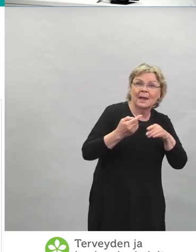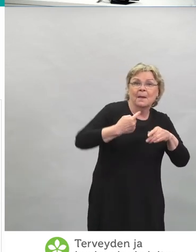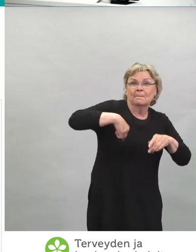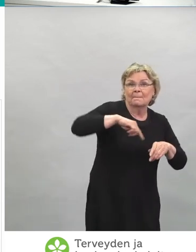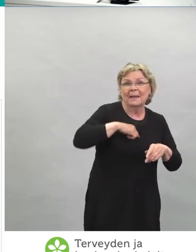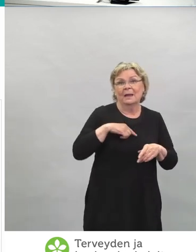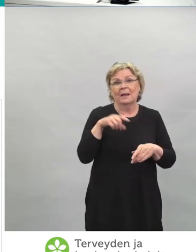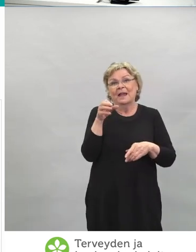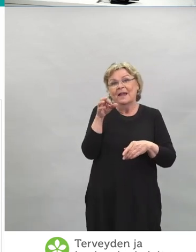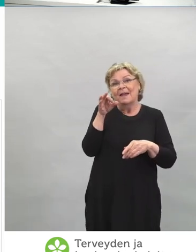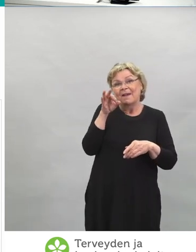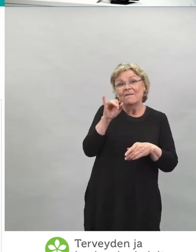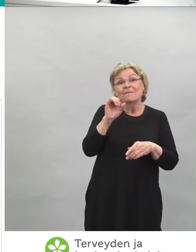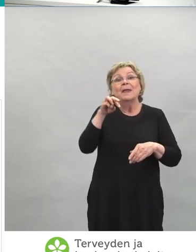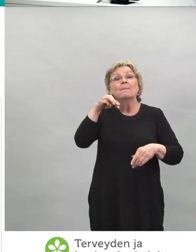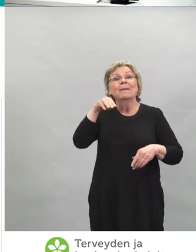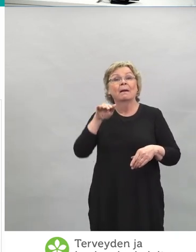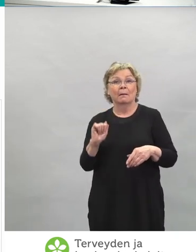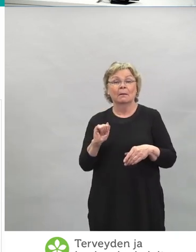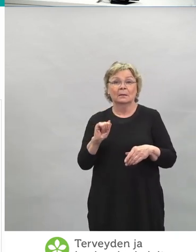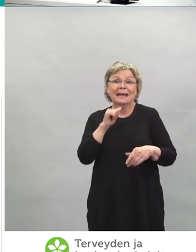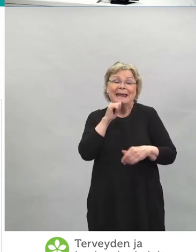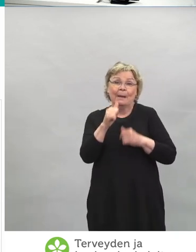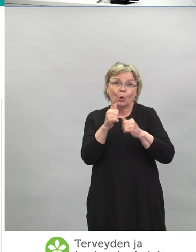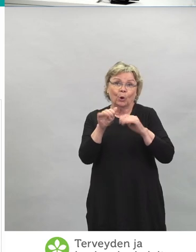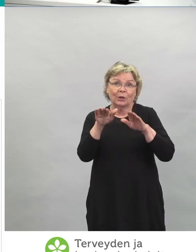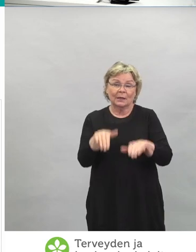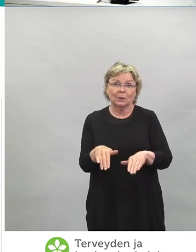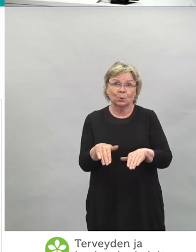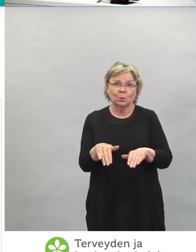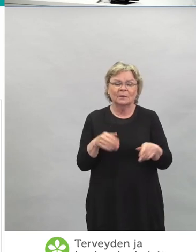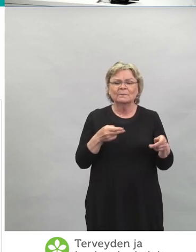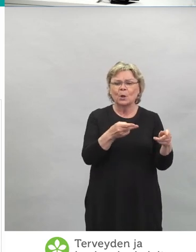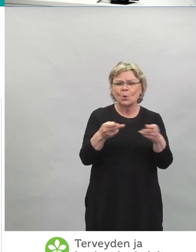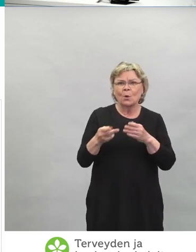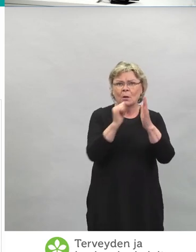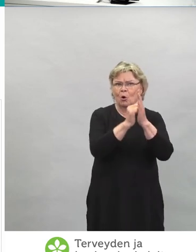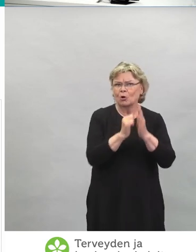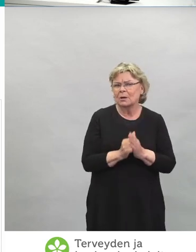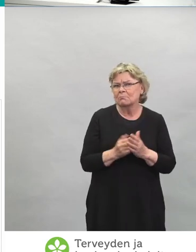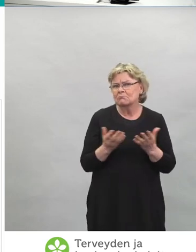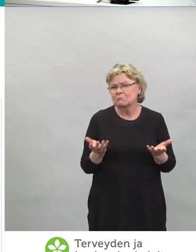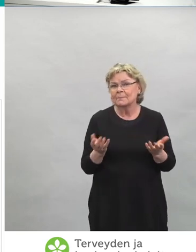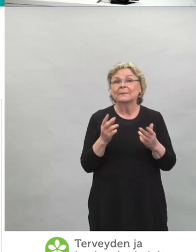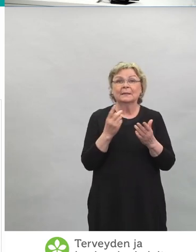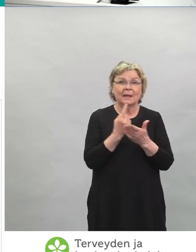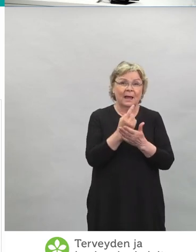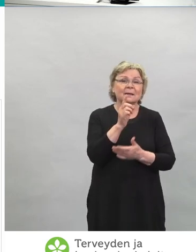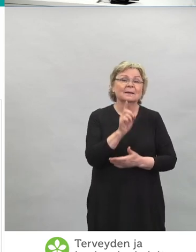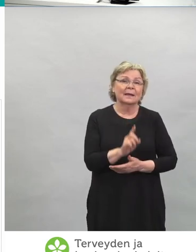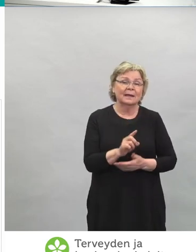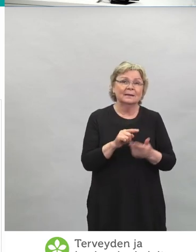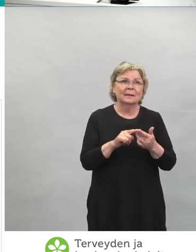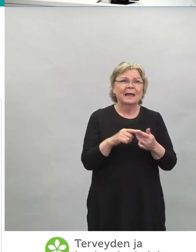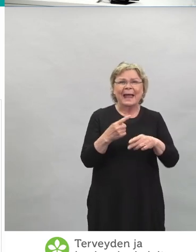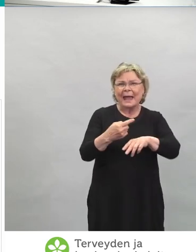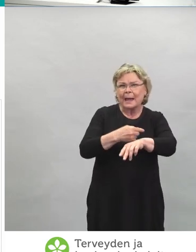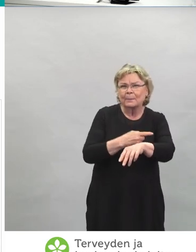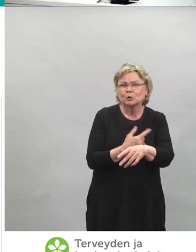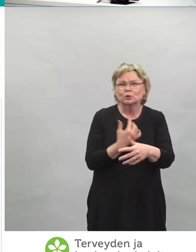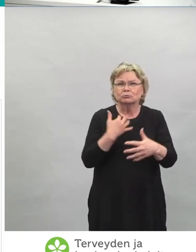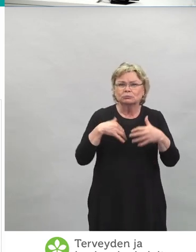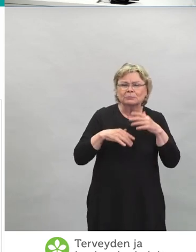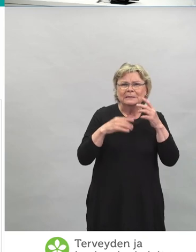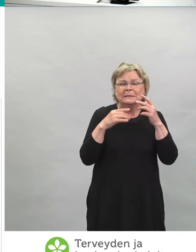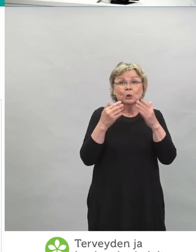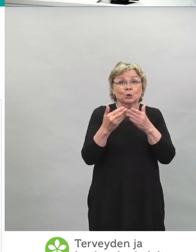elinryhmittäin kasattuna, niin nimenomaan nämä yleisoireet on ihan tärkeimpinä. Hermostossa johtavana